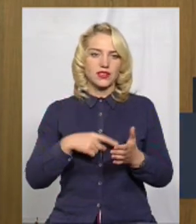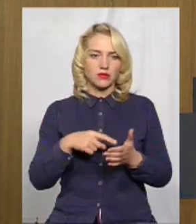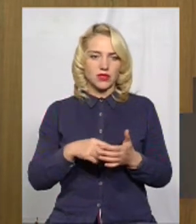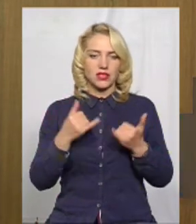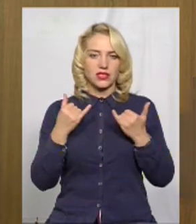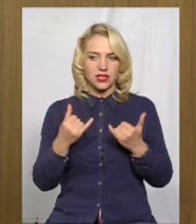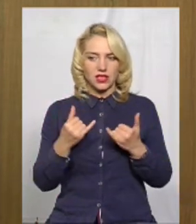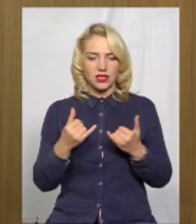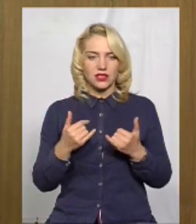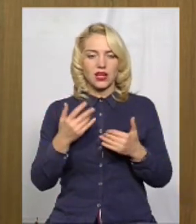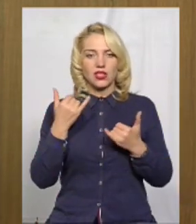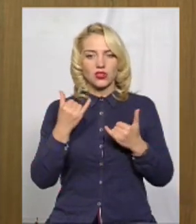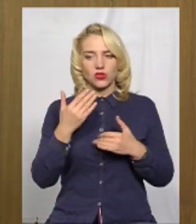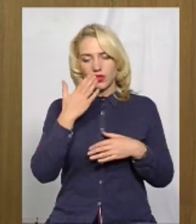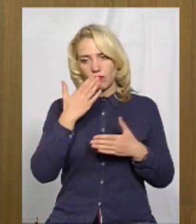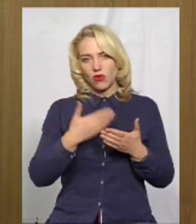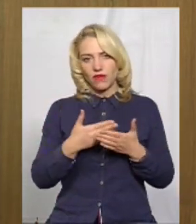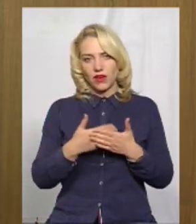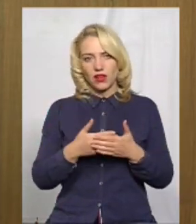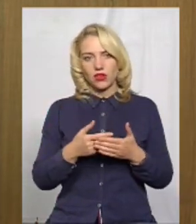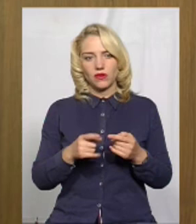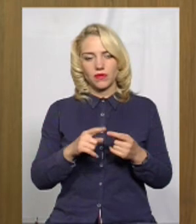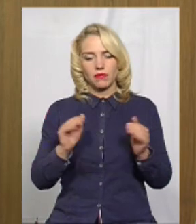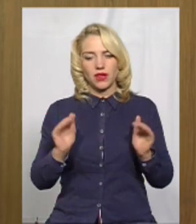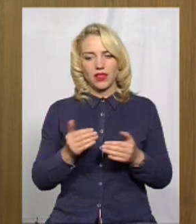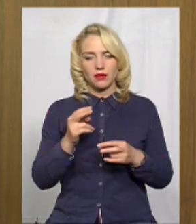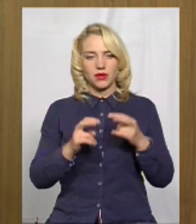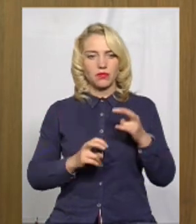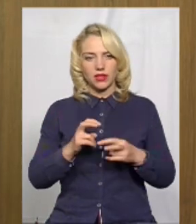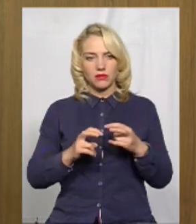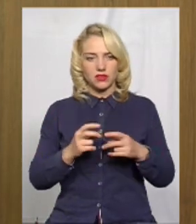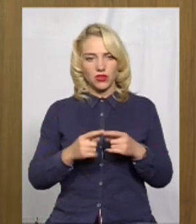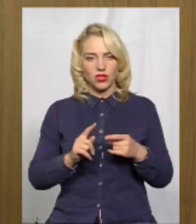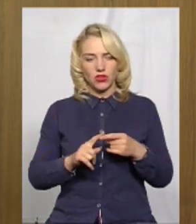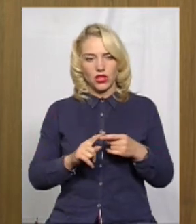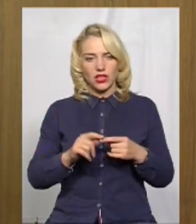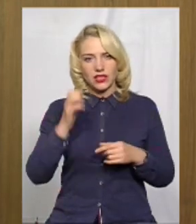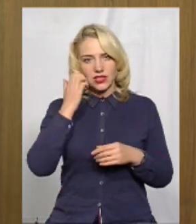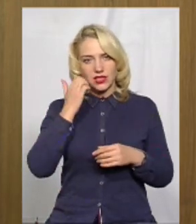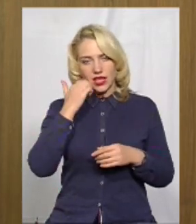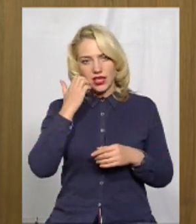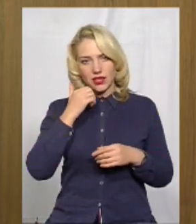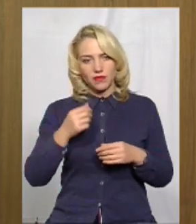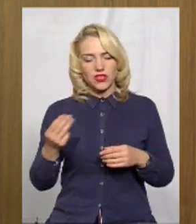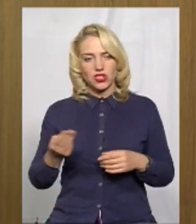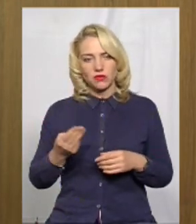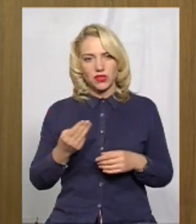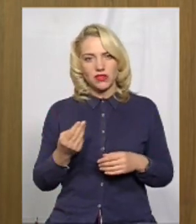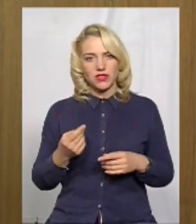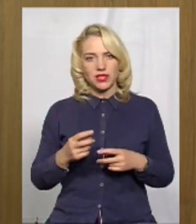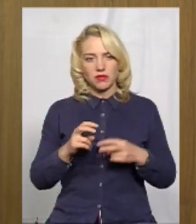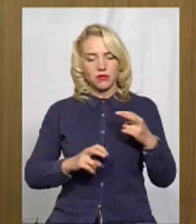сьогодні, буквально нове підприємство, ну, воно не нове, воно старе, Шепетівське підприємство